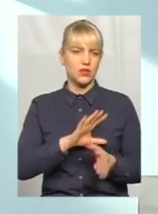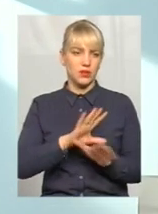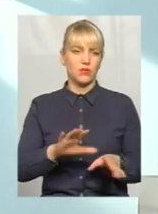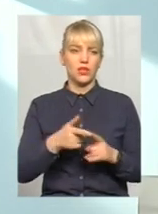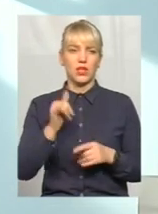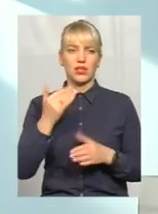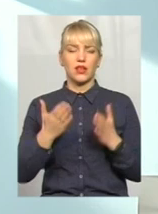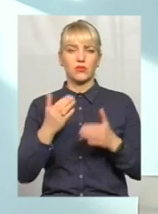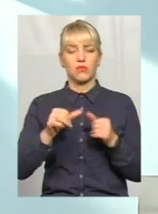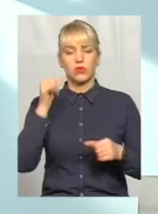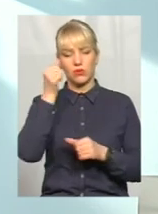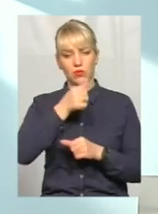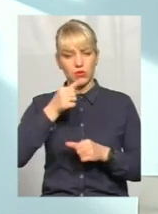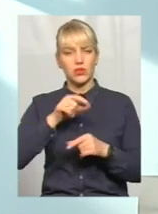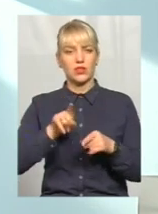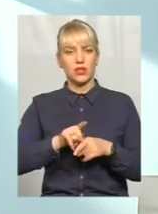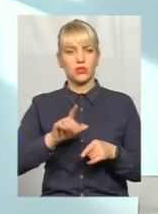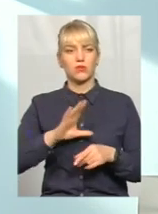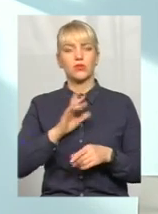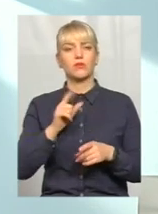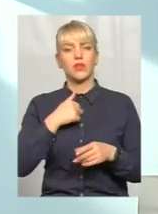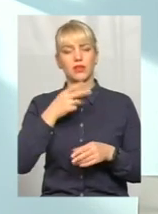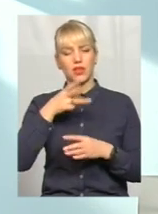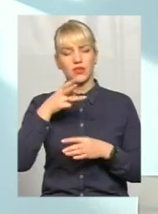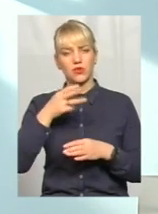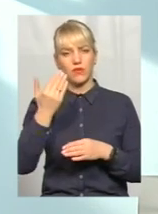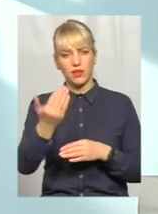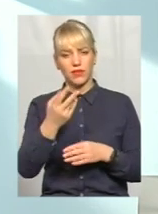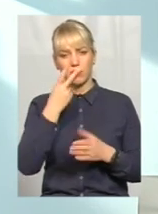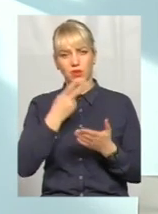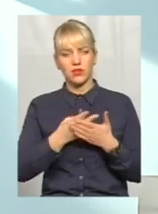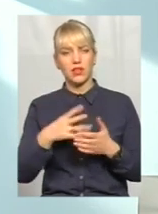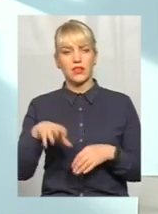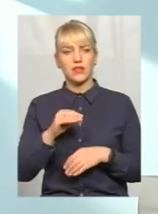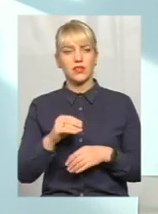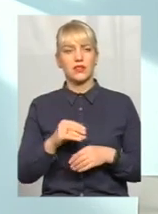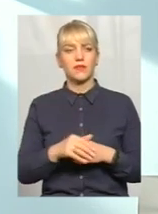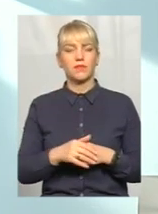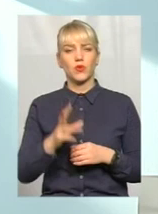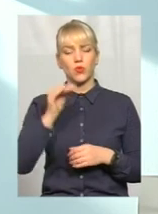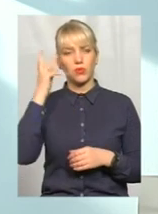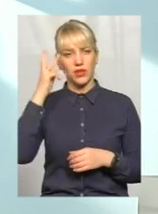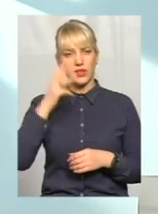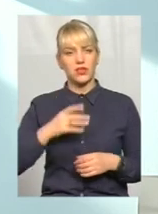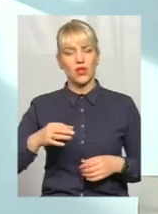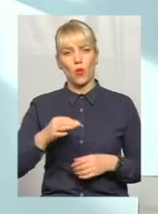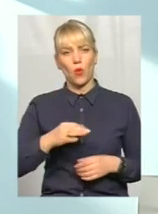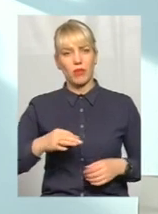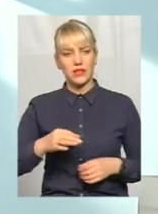здається, було так, що ми транслювали, і ви транслювали, всі канали транслювали, ми в Хмельницькій області,